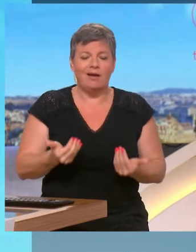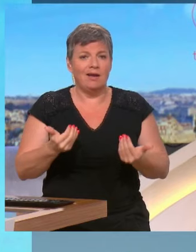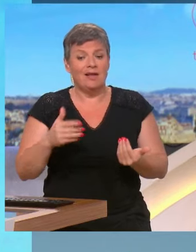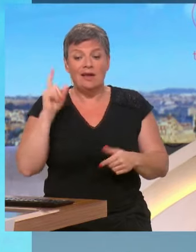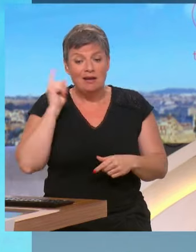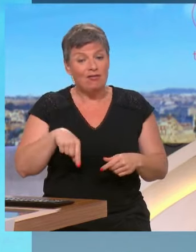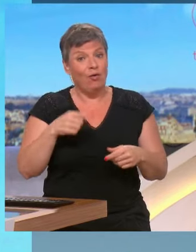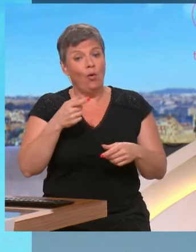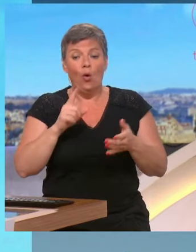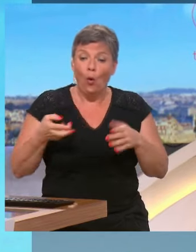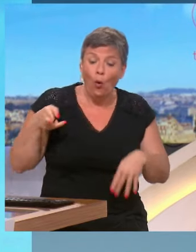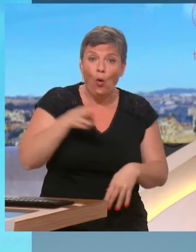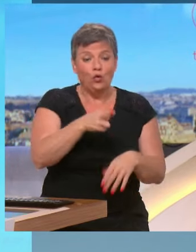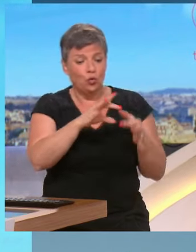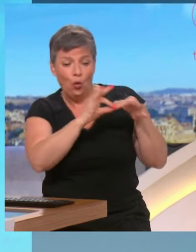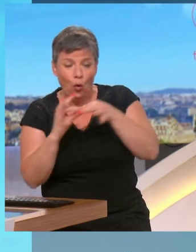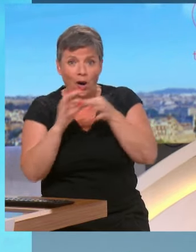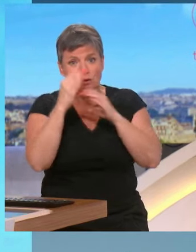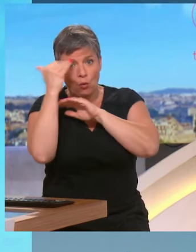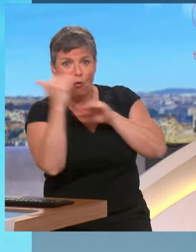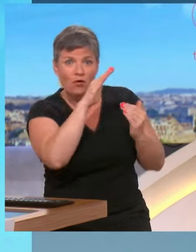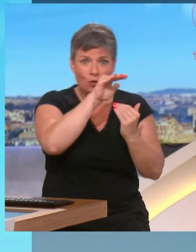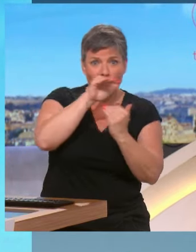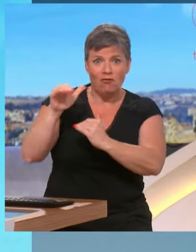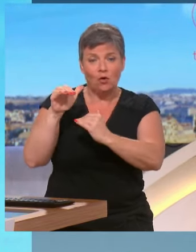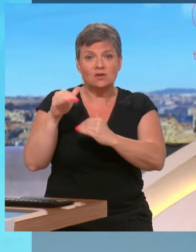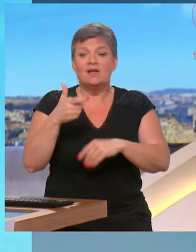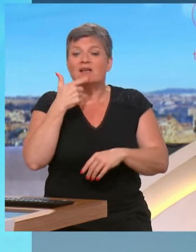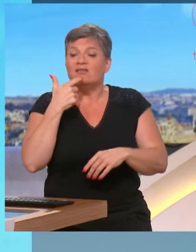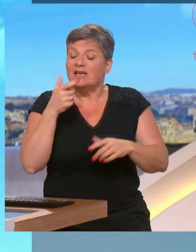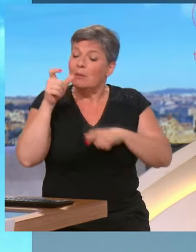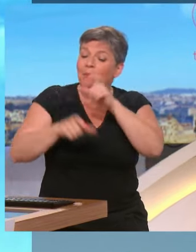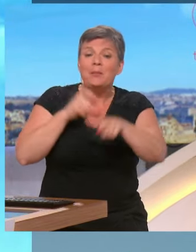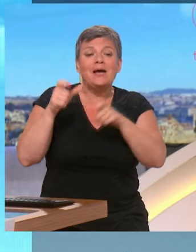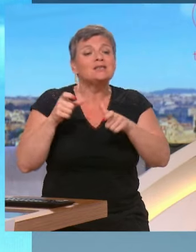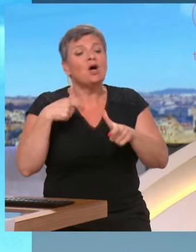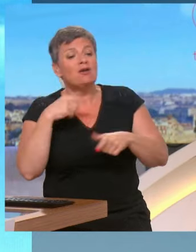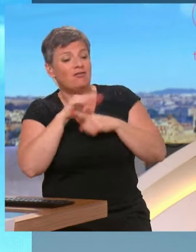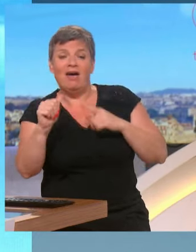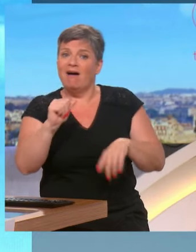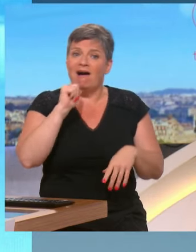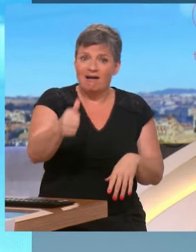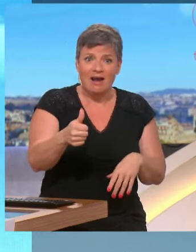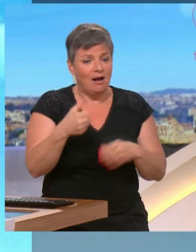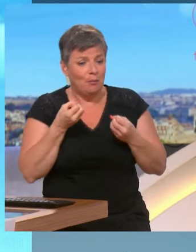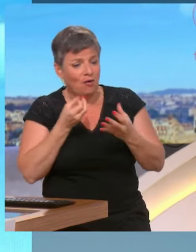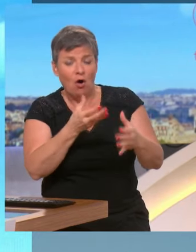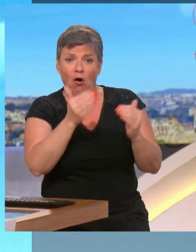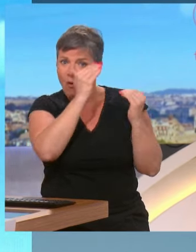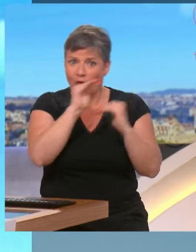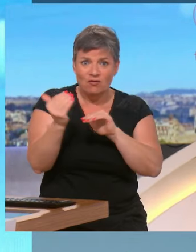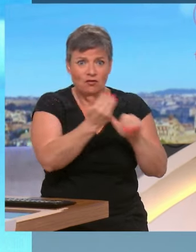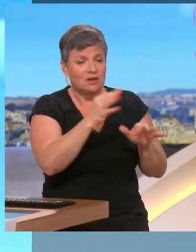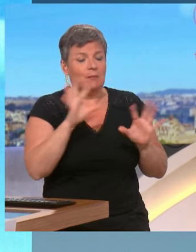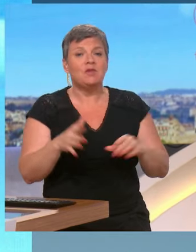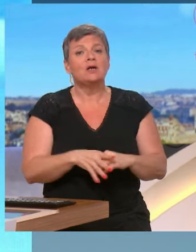lien de conscience. Donc je vous le dis, ceux qui détestent le plus la police,'est ceux qui ne font rien pour la réforme. Madame Aubry, il y aura des personnalités qui seront absentes aujourd'hui parce que justement, ne